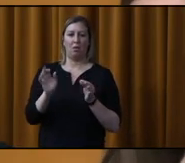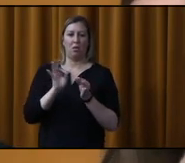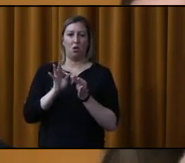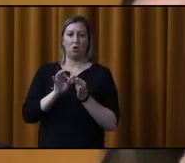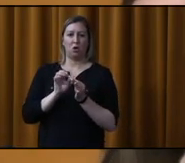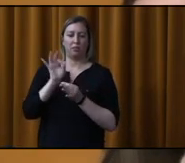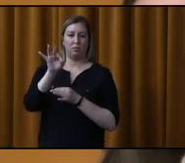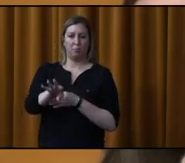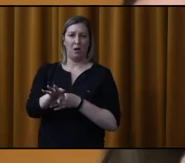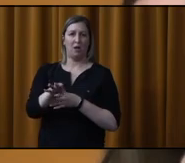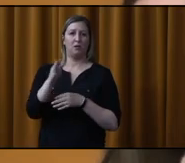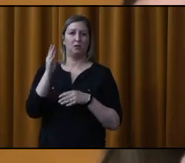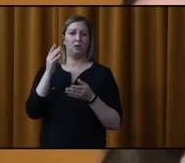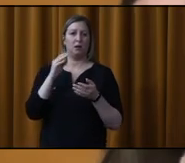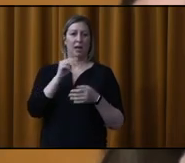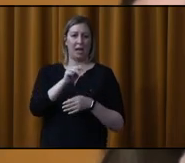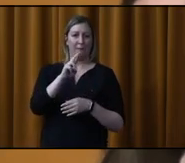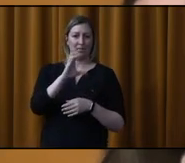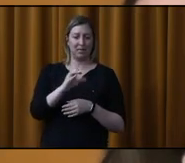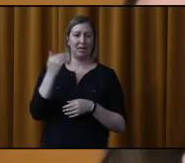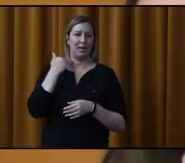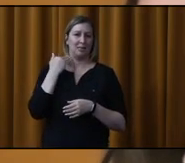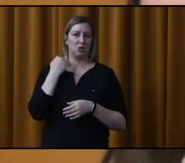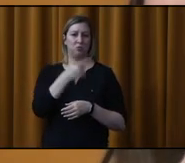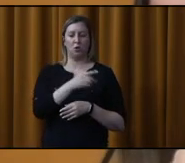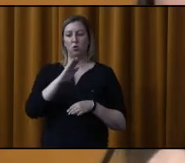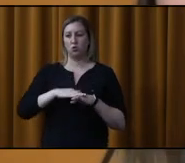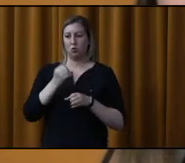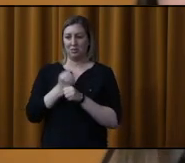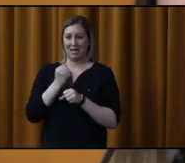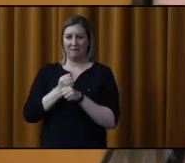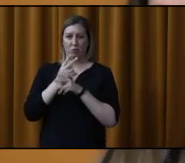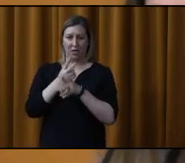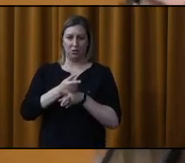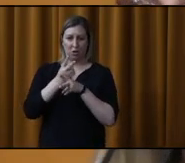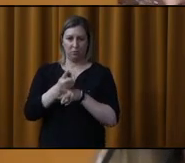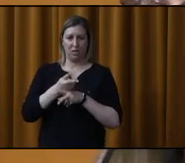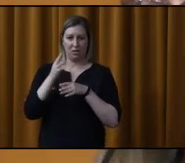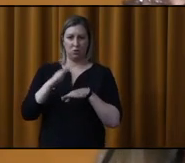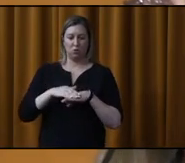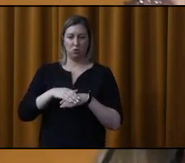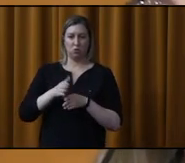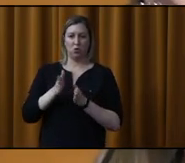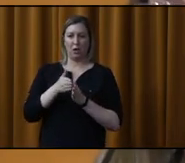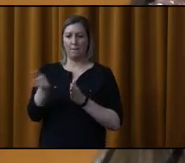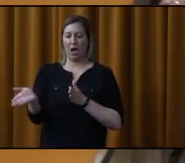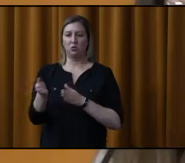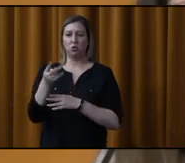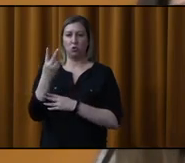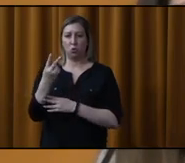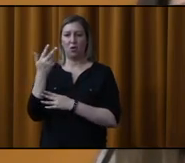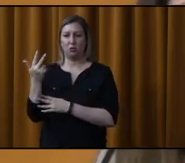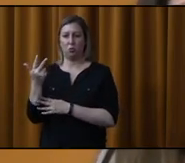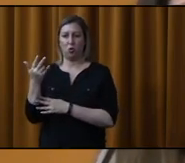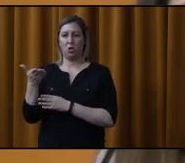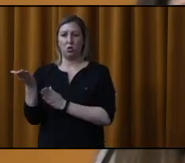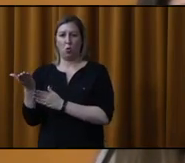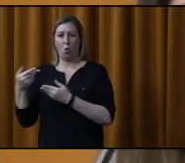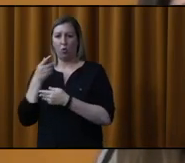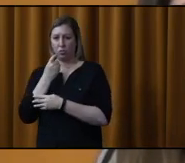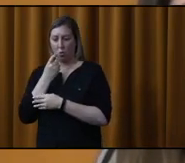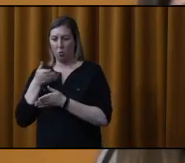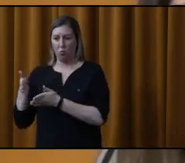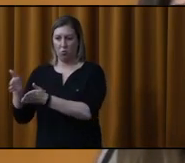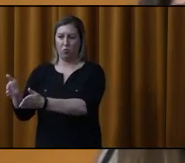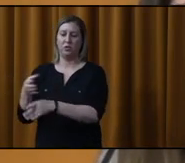la MRC de l'assorption concernant des travaux d'entretien réalisés sur les branches 2 et 3 du cours d'eau de la cabane ronde »